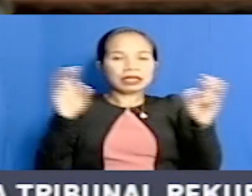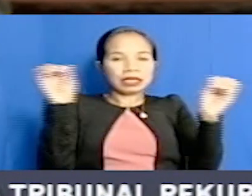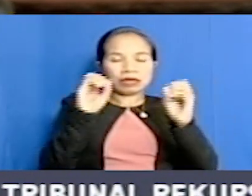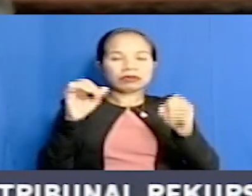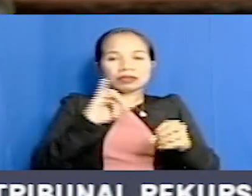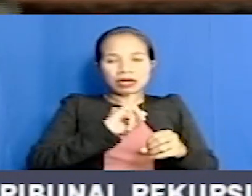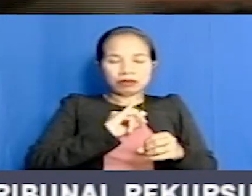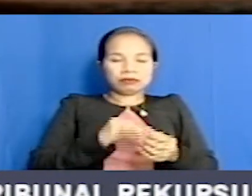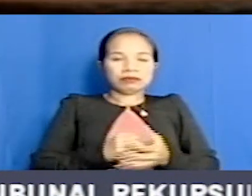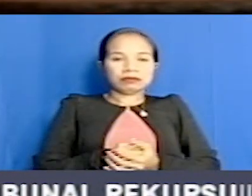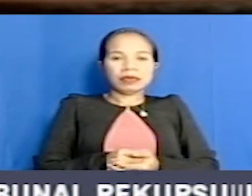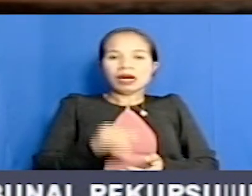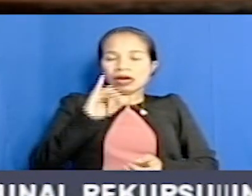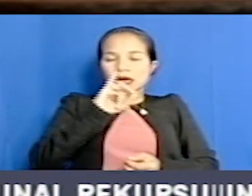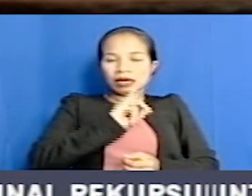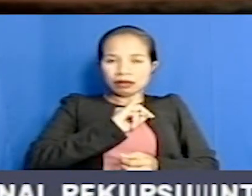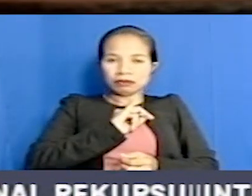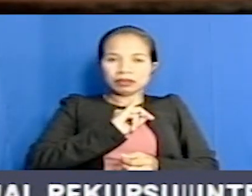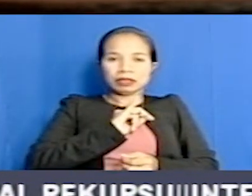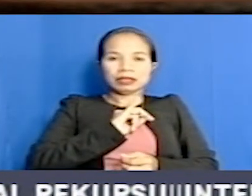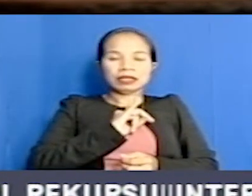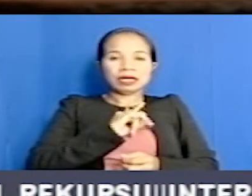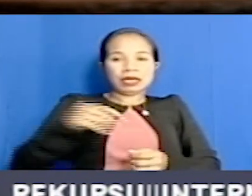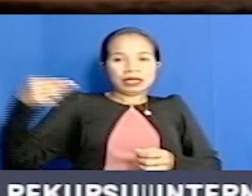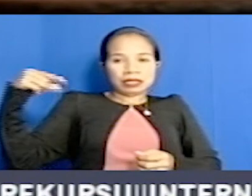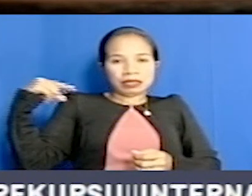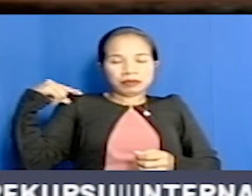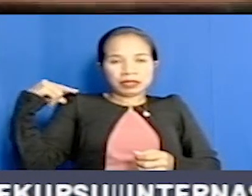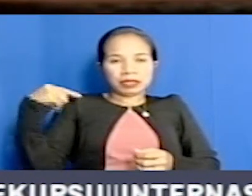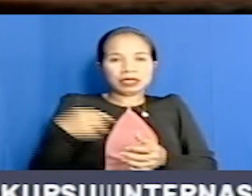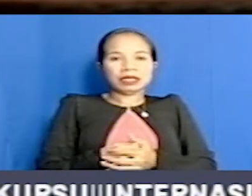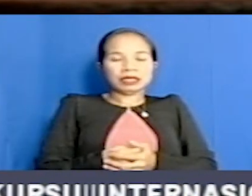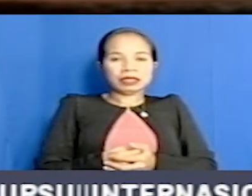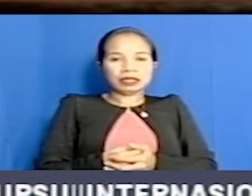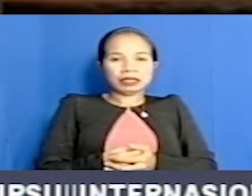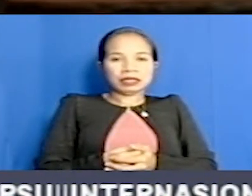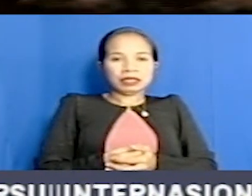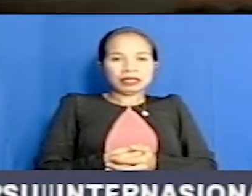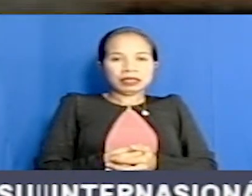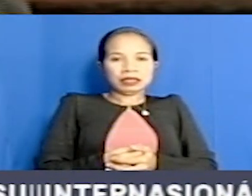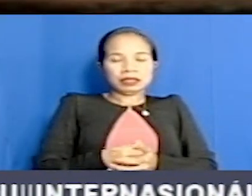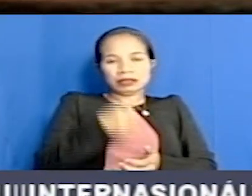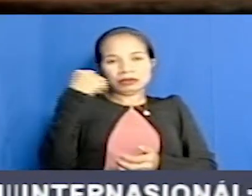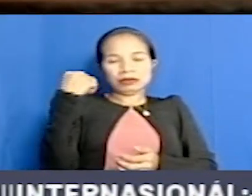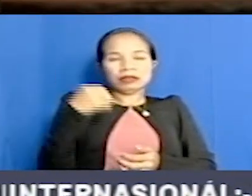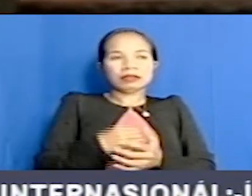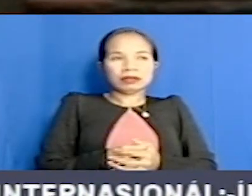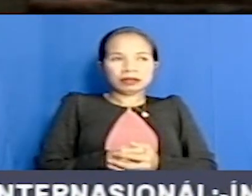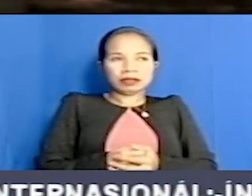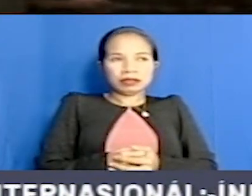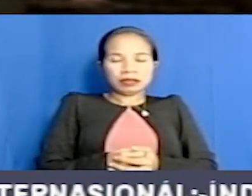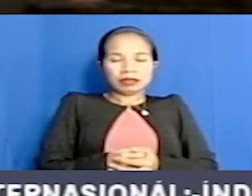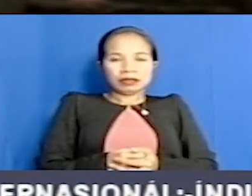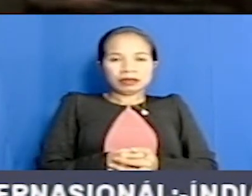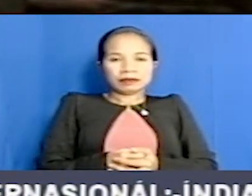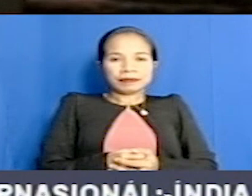Ha'u, ha'u, ha'u, andi a un gabinet, estitular, esporin kid комна ditabai ha ferias tapde